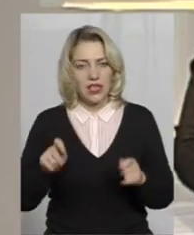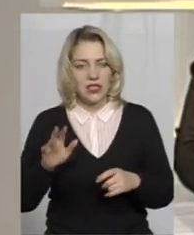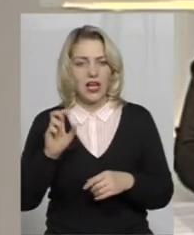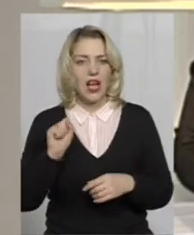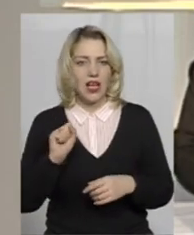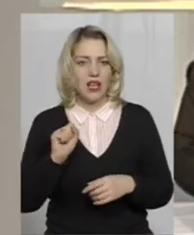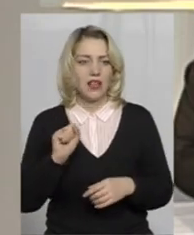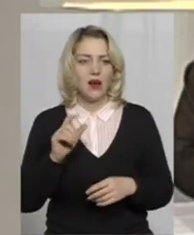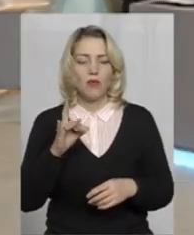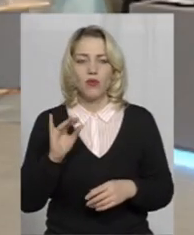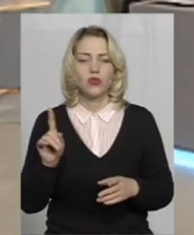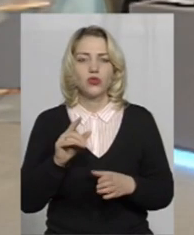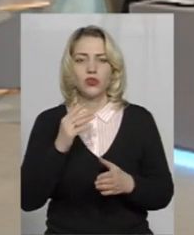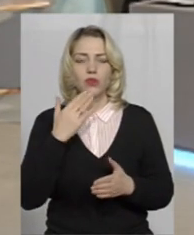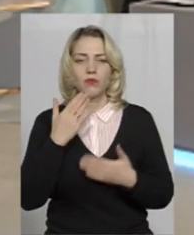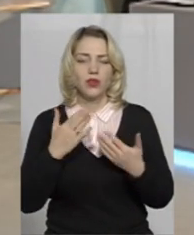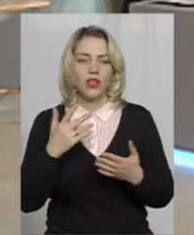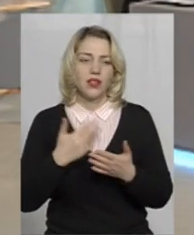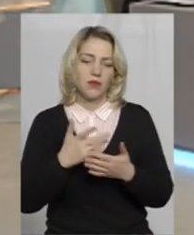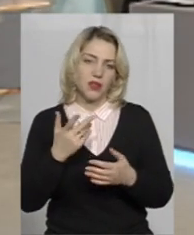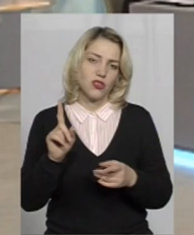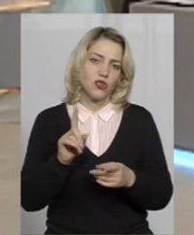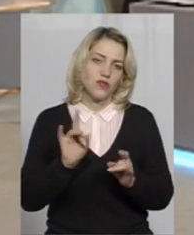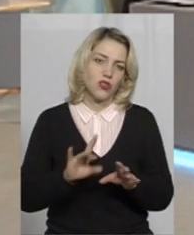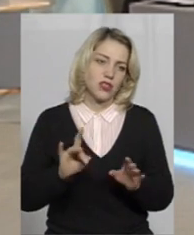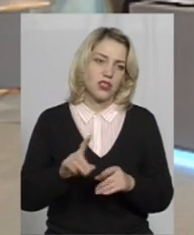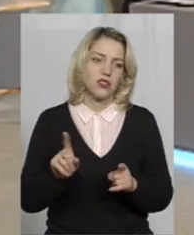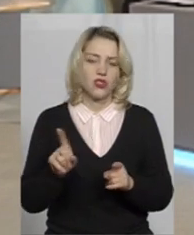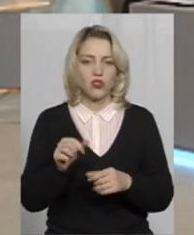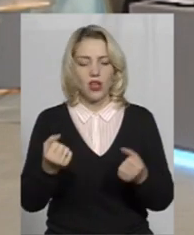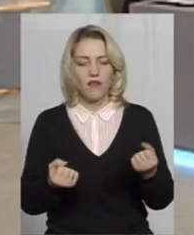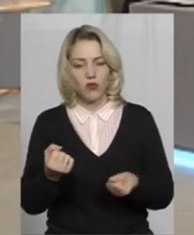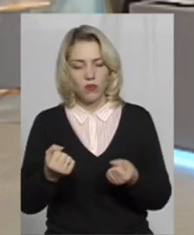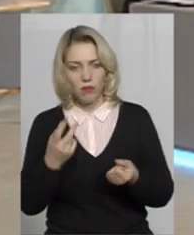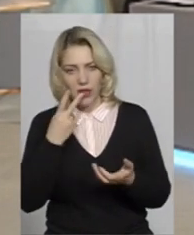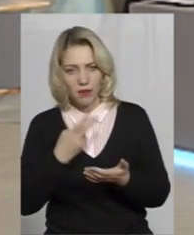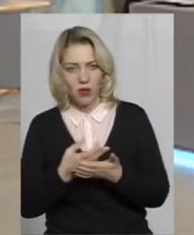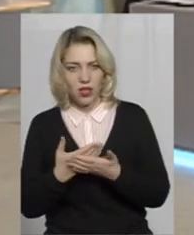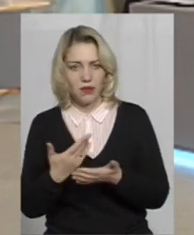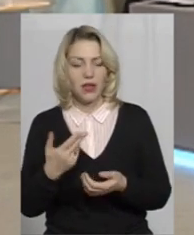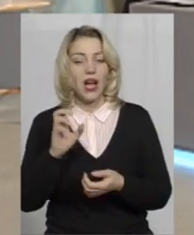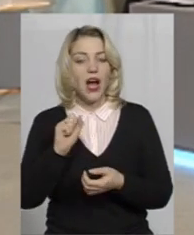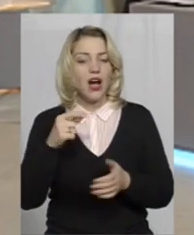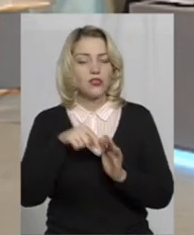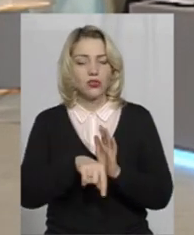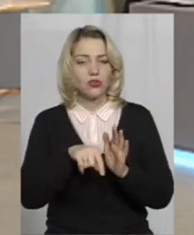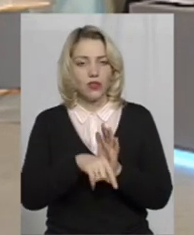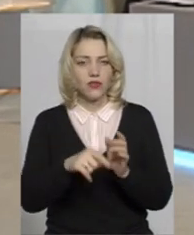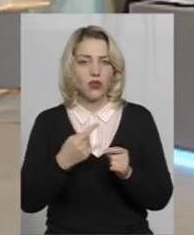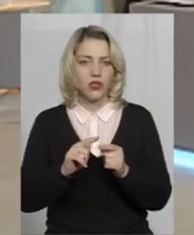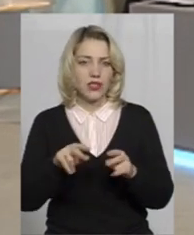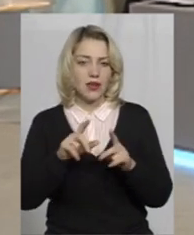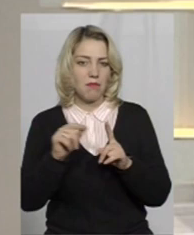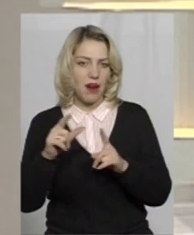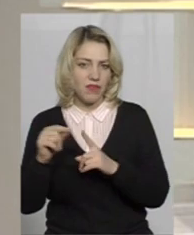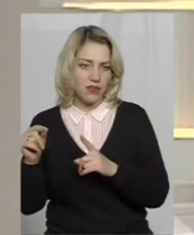про що вони вас запитують? Ну, там ви розказували, що ви їм автомобілі показуєте, А стосовно тих